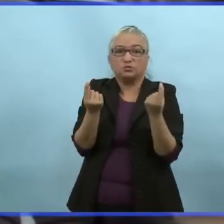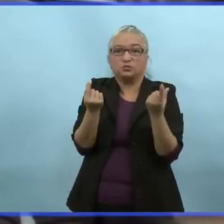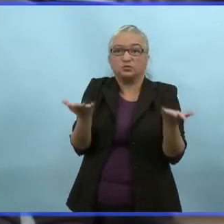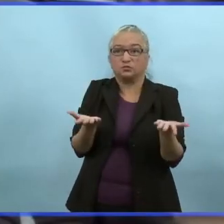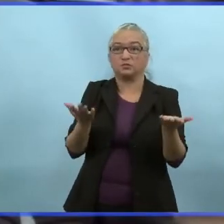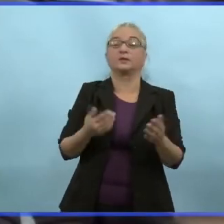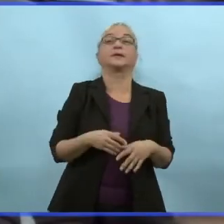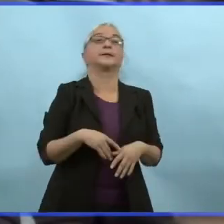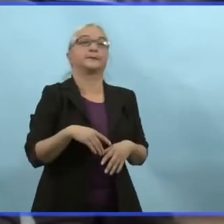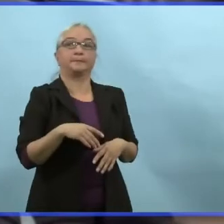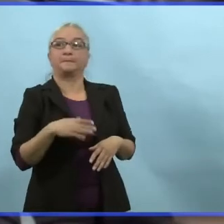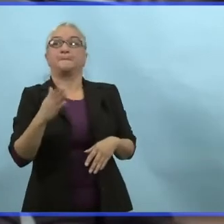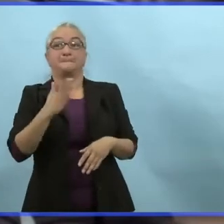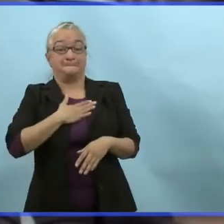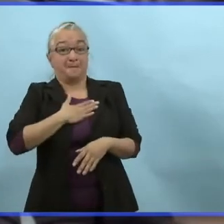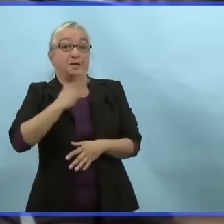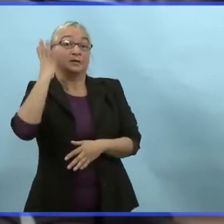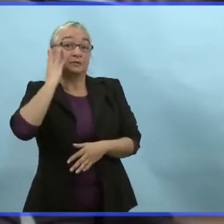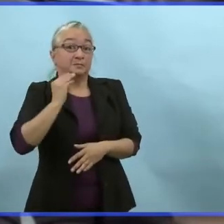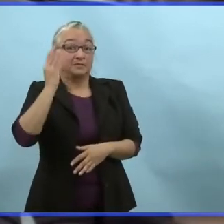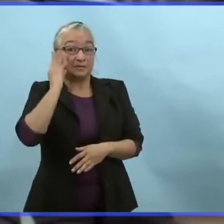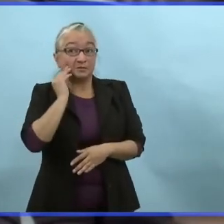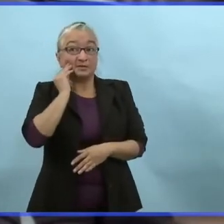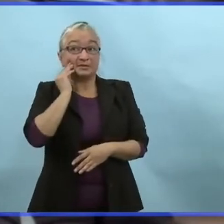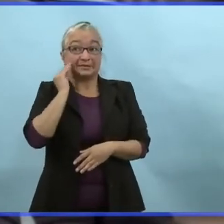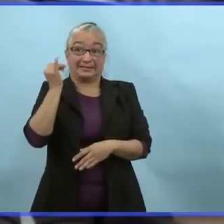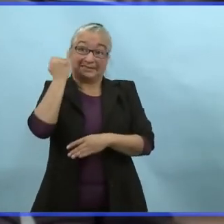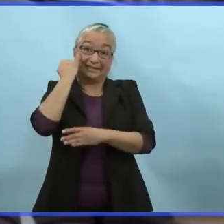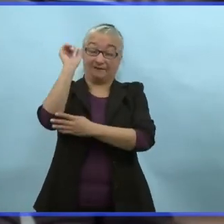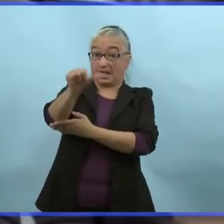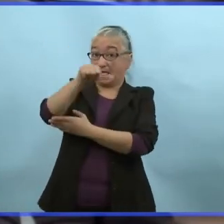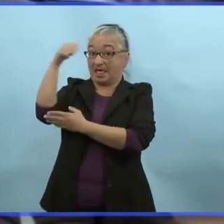Mon expérience avec les restaurants du Manitoba,